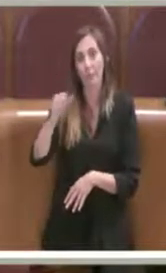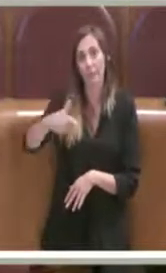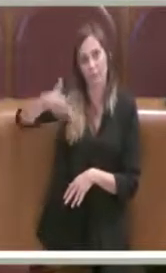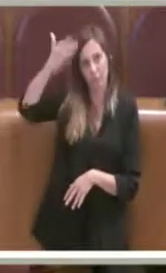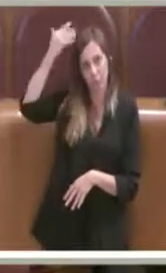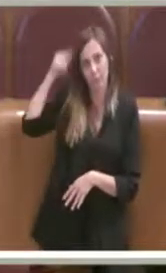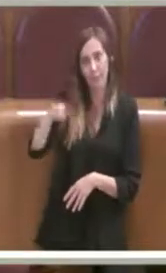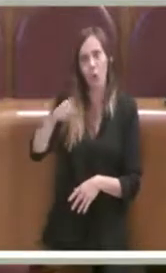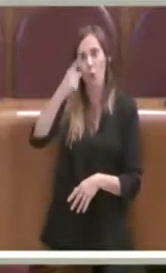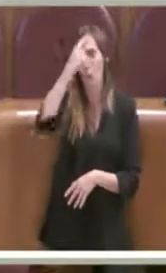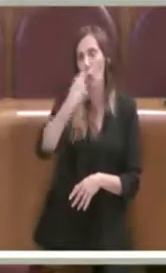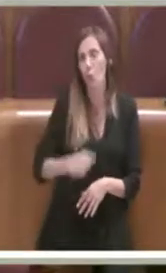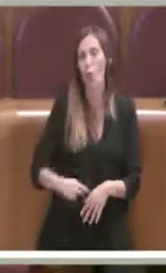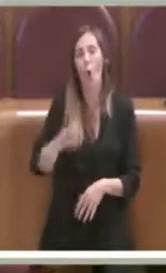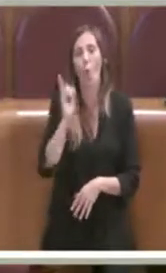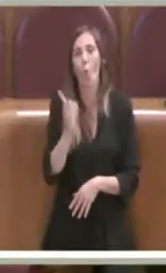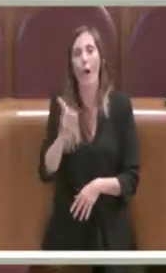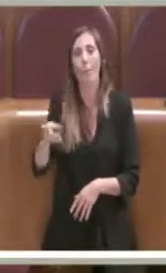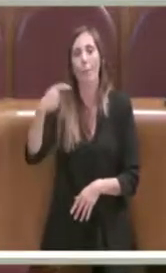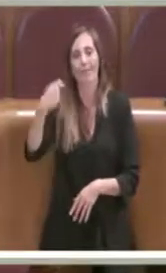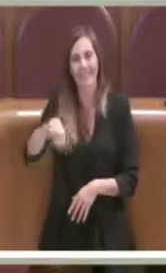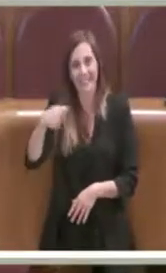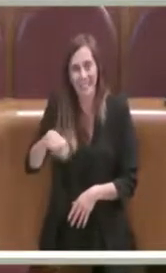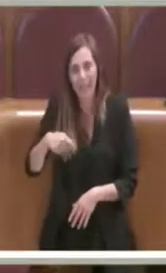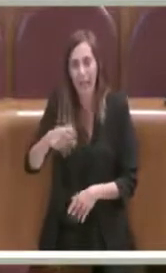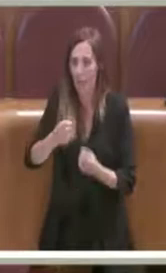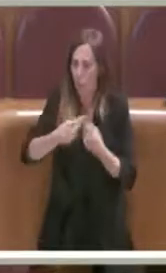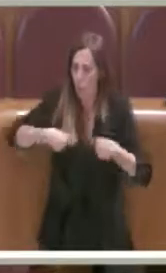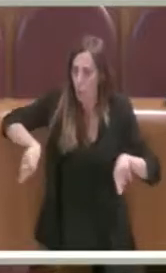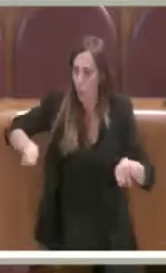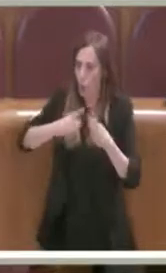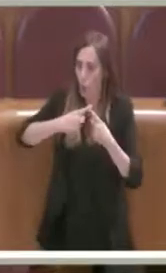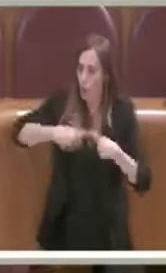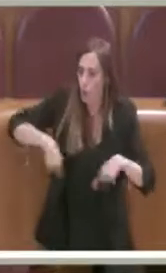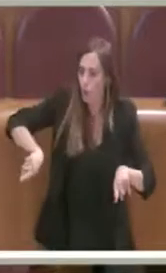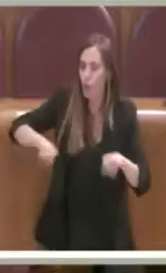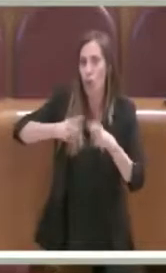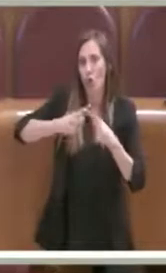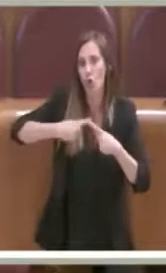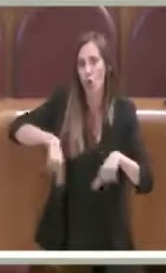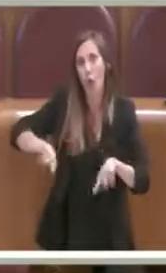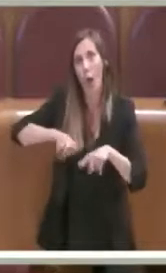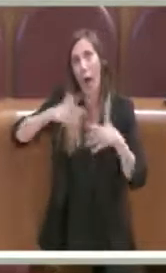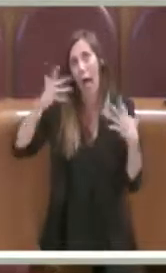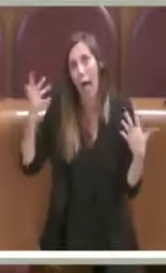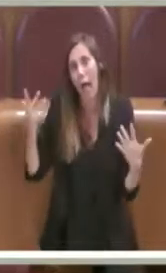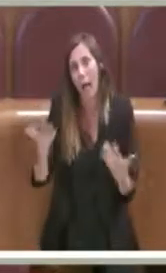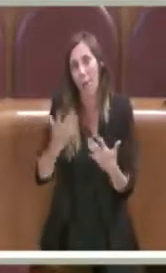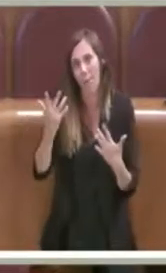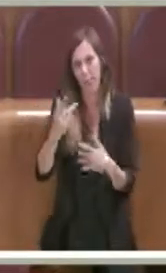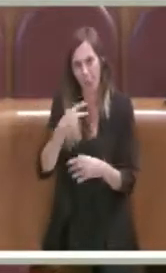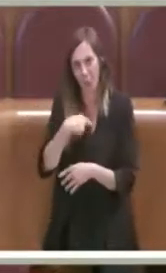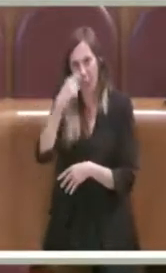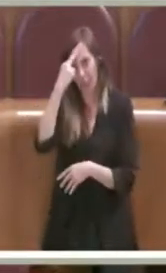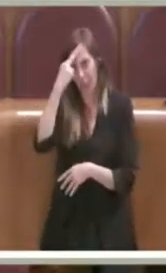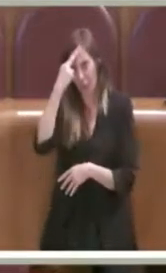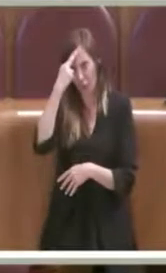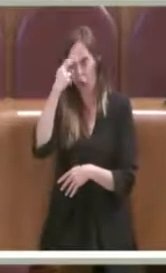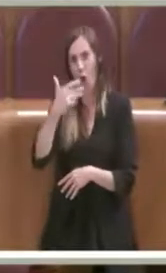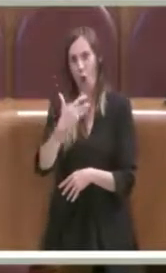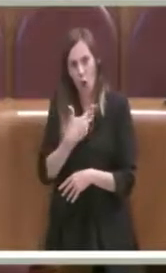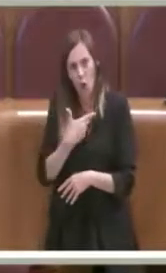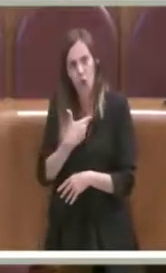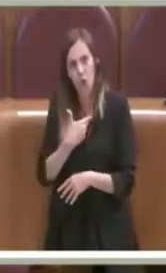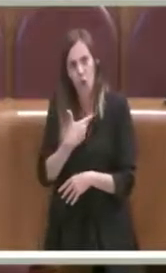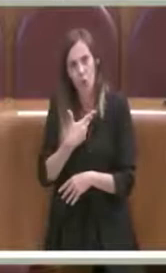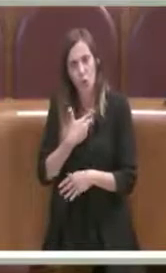della Commissione Commercio, quante riunioni abbiamo fatto, le commissioni, almeno un paio di quelle che mi ricordo io, una storia